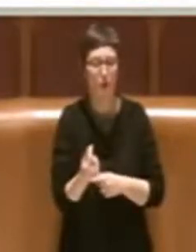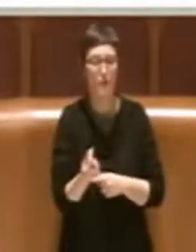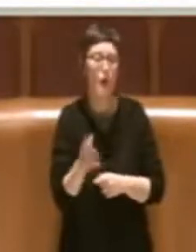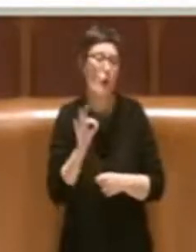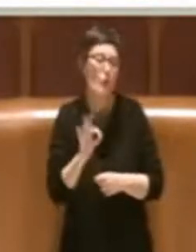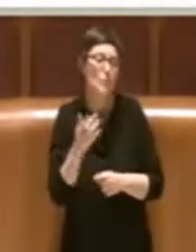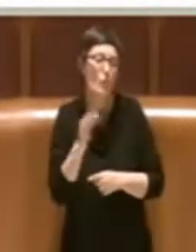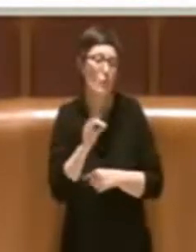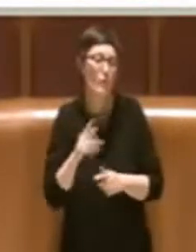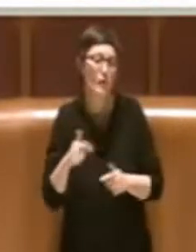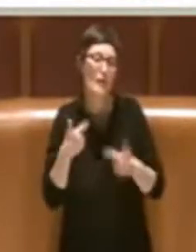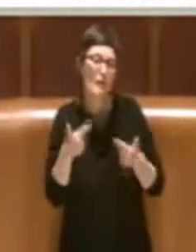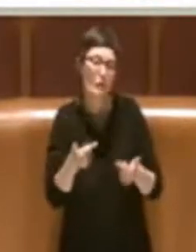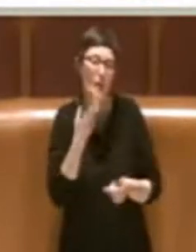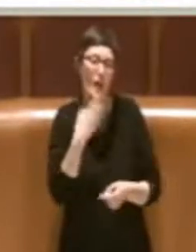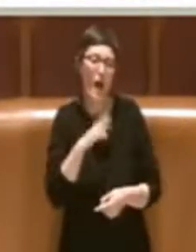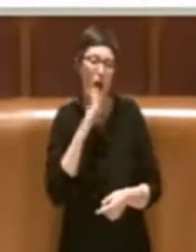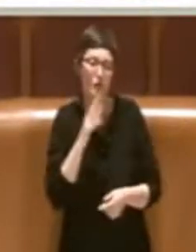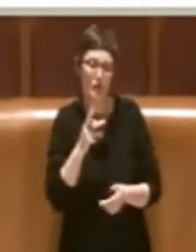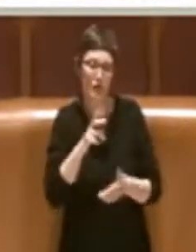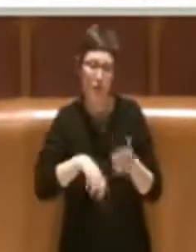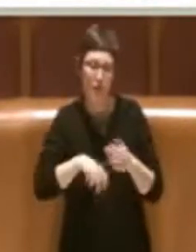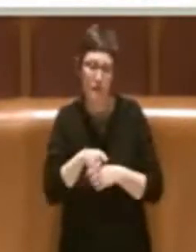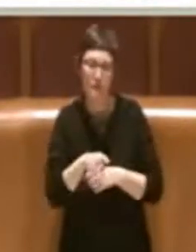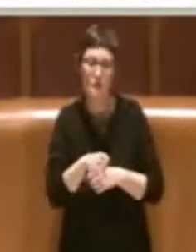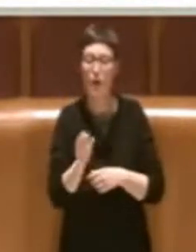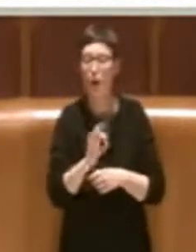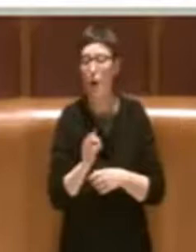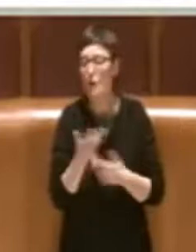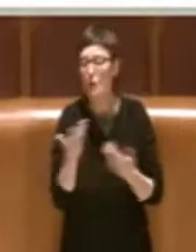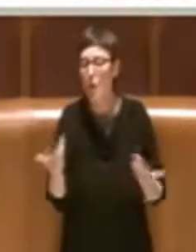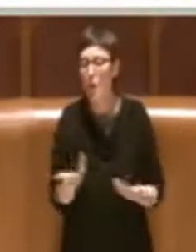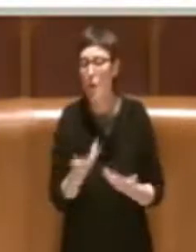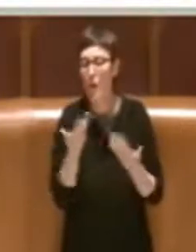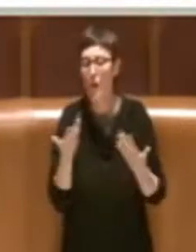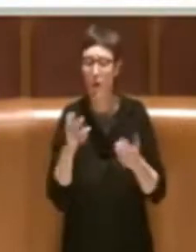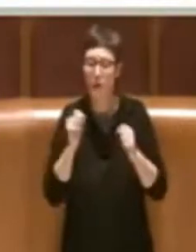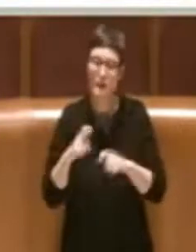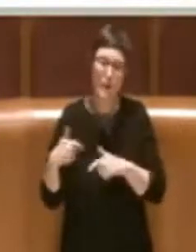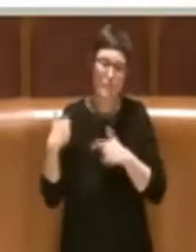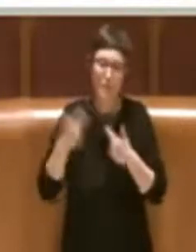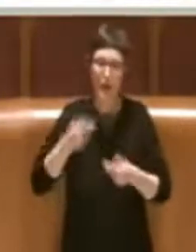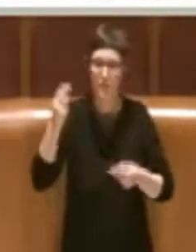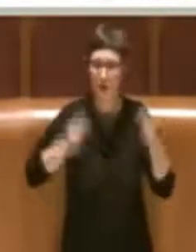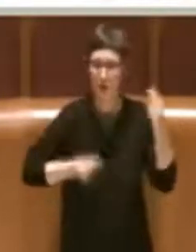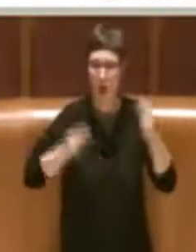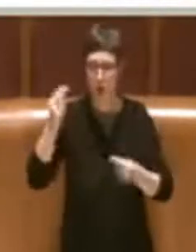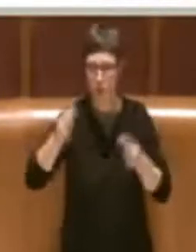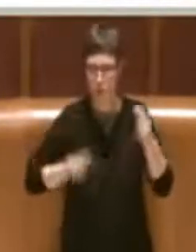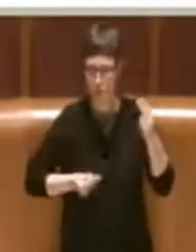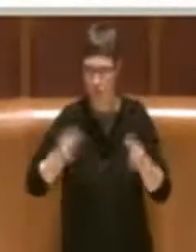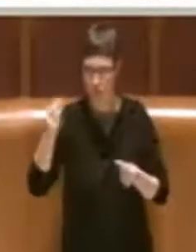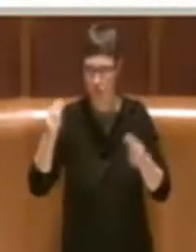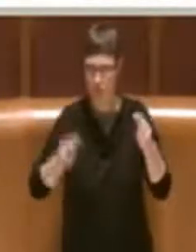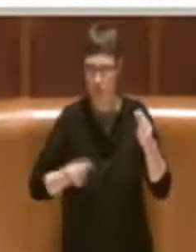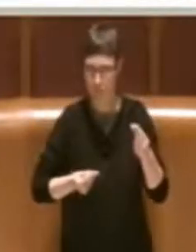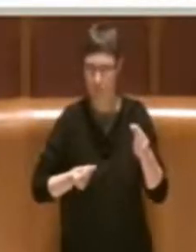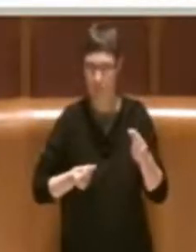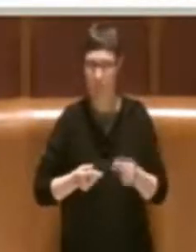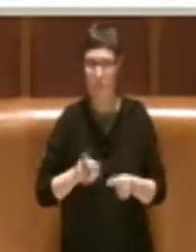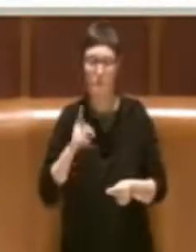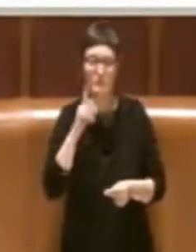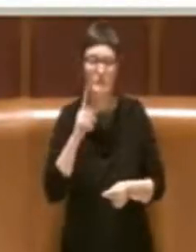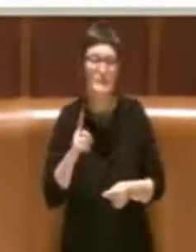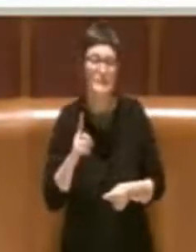e misure che possono impattare sul bilancio qualora poi si arrivi alla concessione di